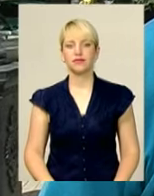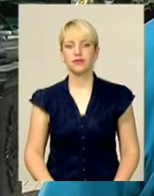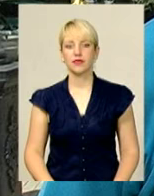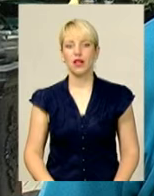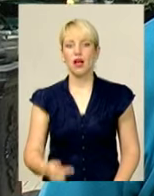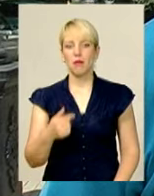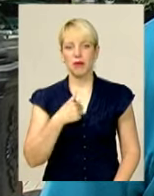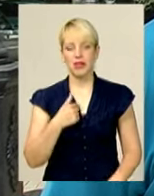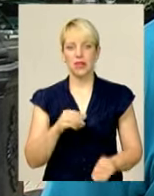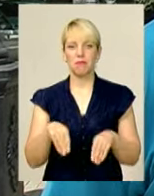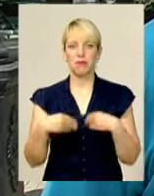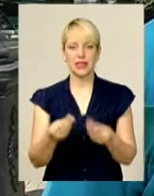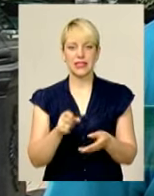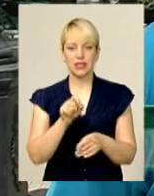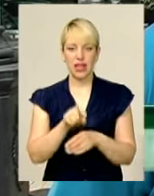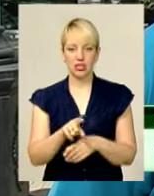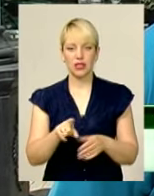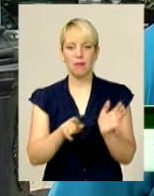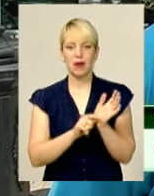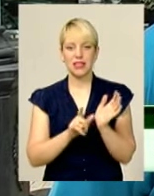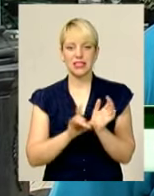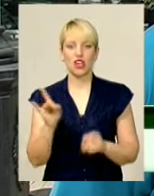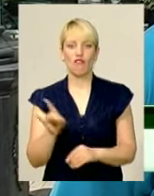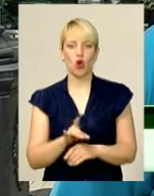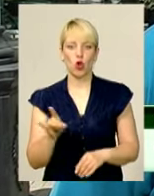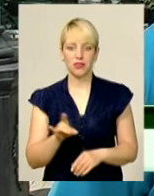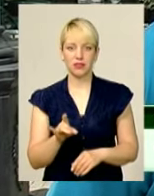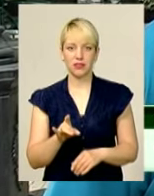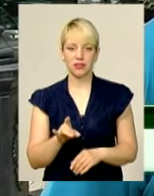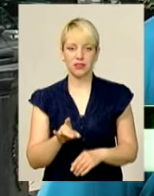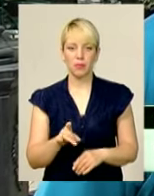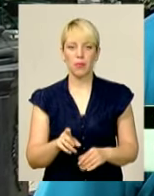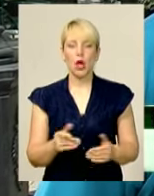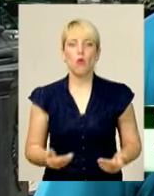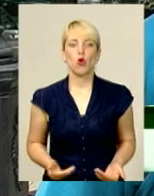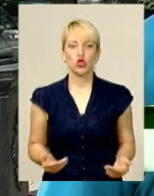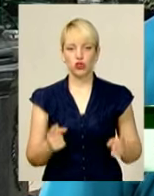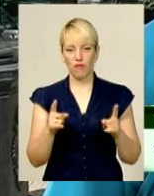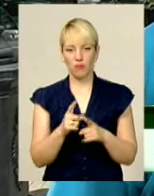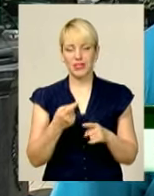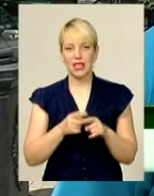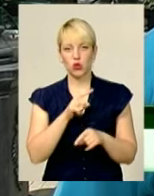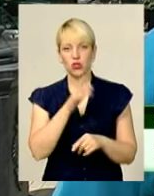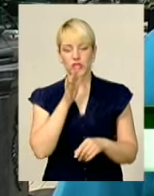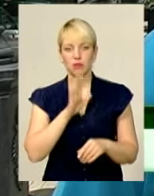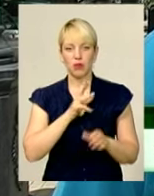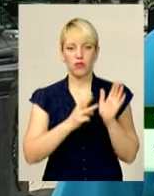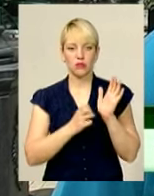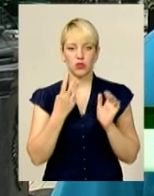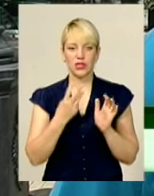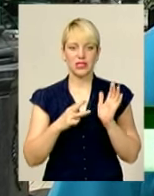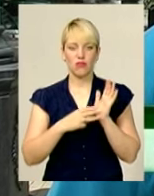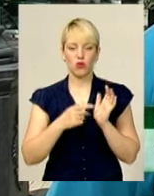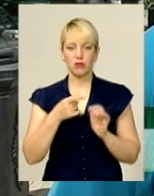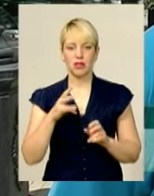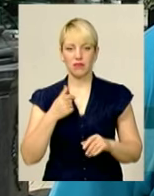Мені призначили пенсію в розмірі прожиткового мінімуму. На той час було це 838 гривень.